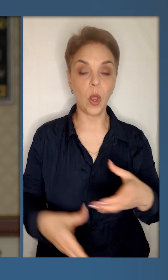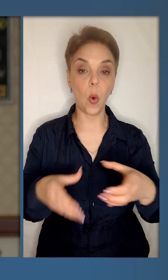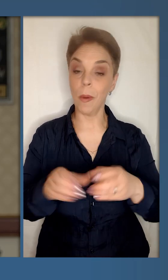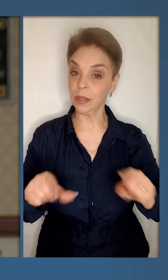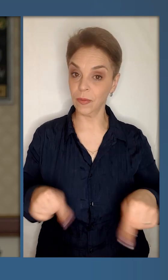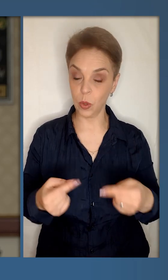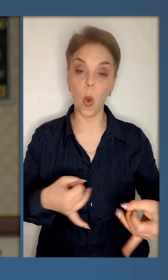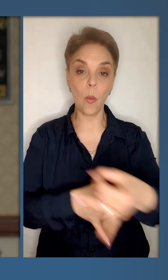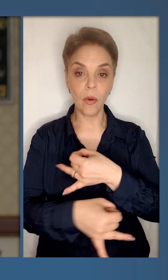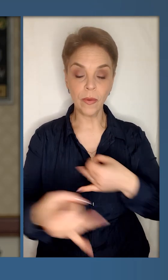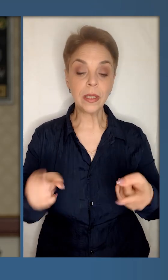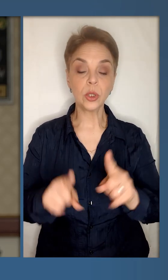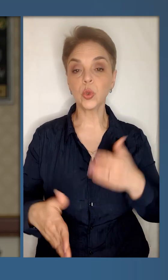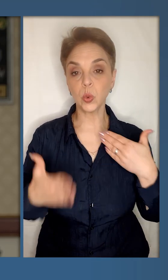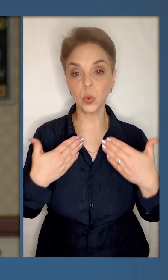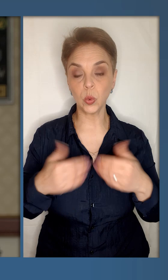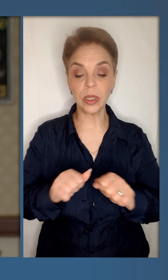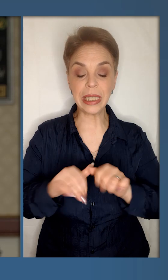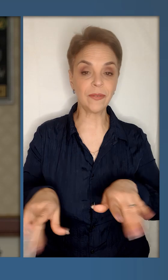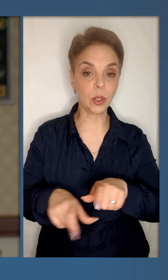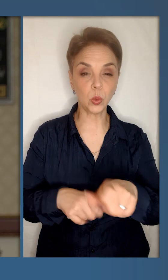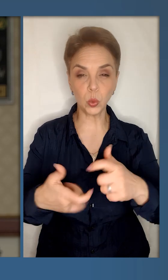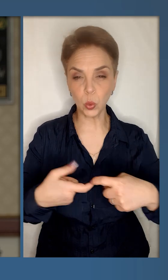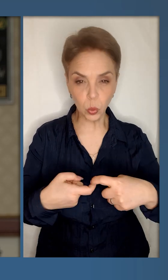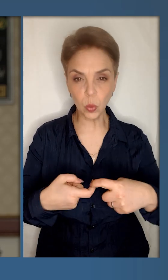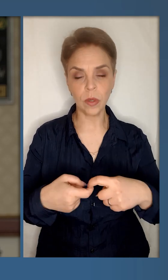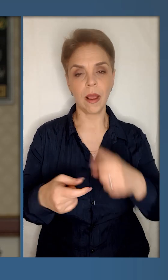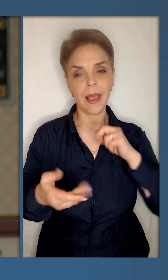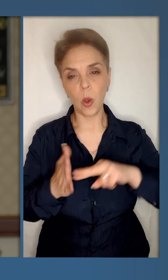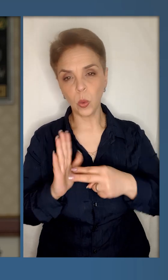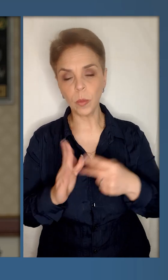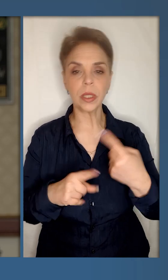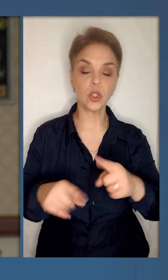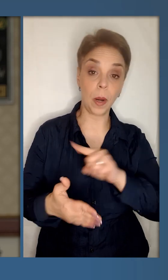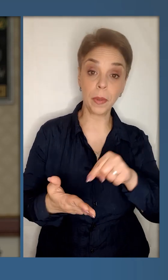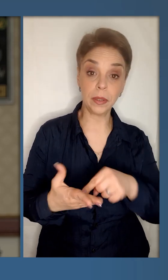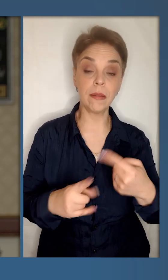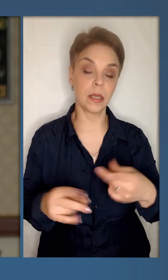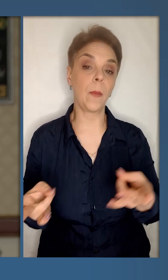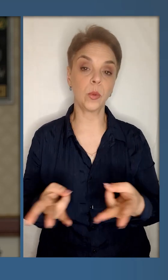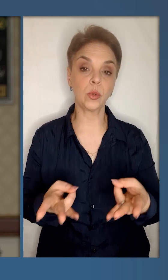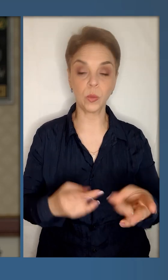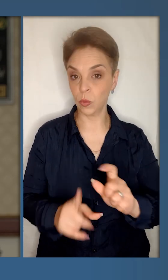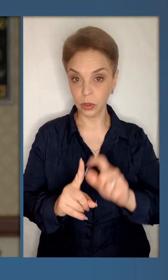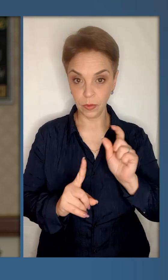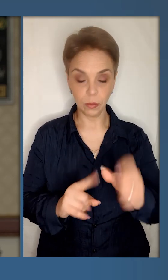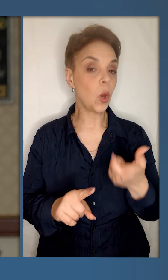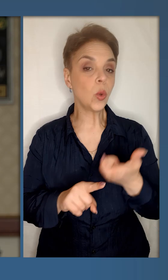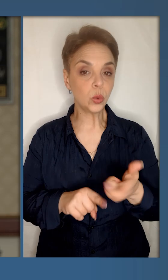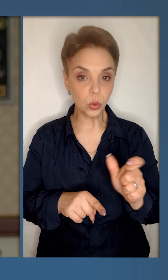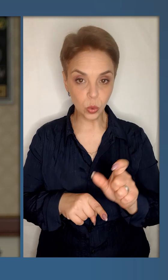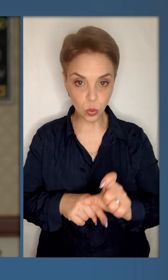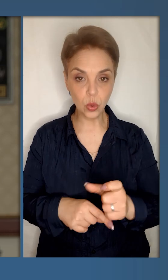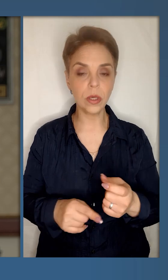команда відновлення. Обговорили те, що стосується інфраструктури, економіки, багатьох інших питань, які потребують